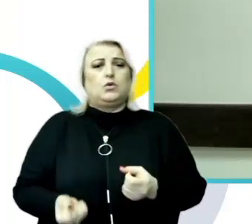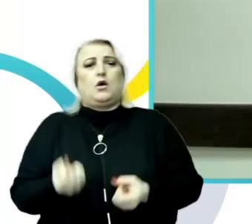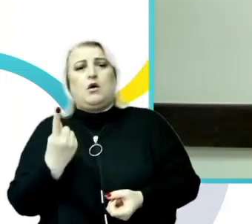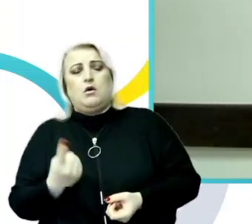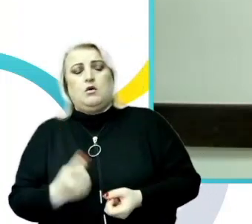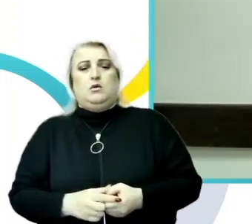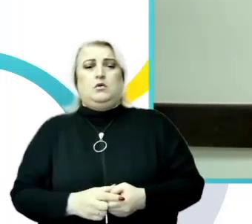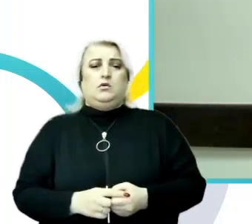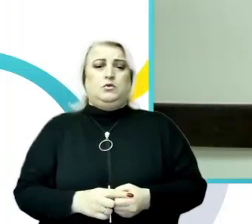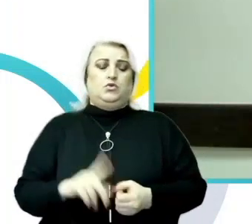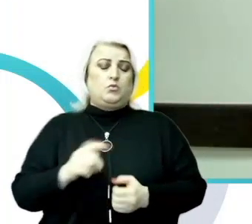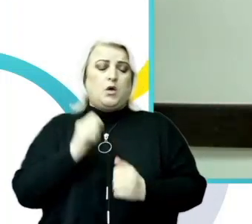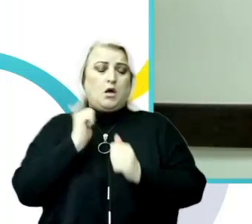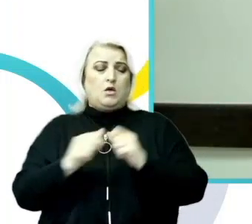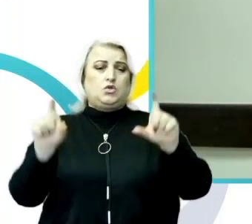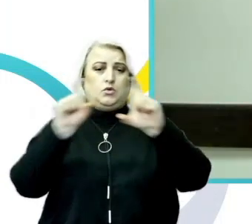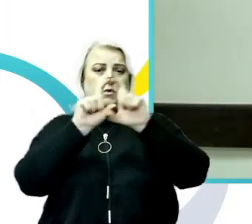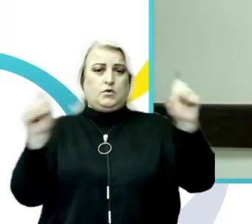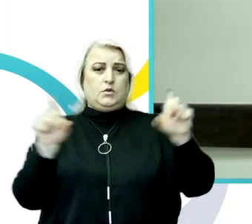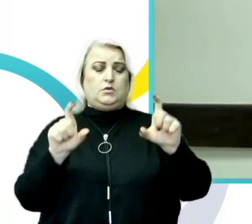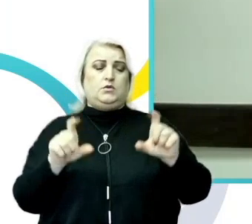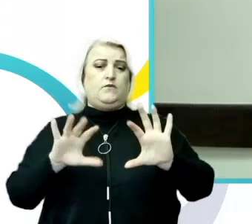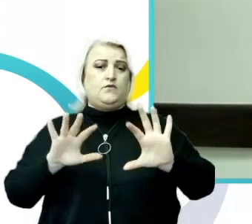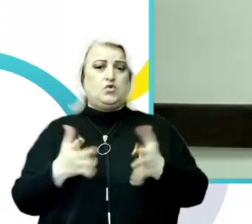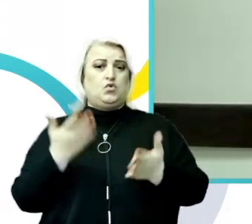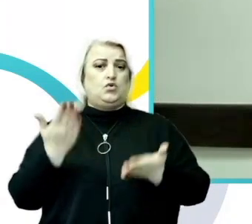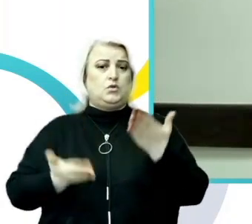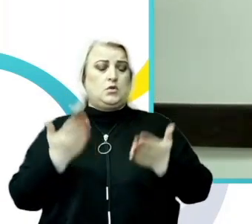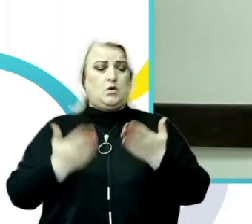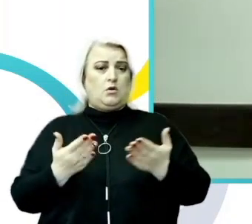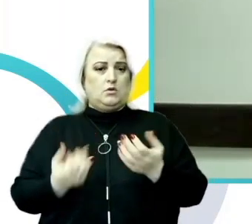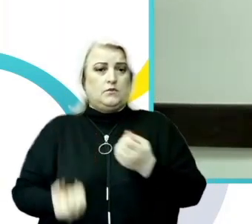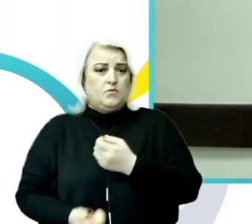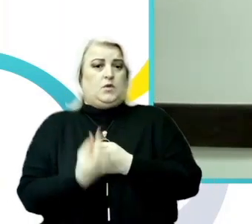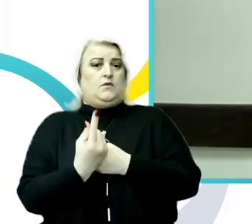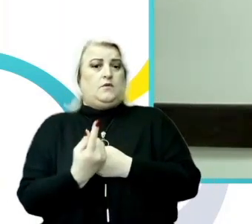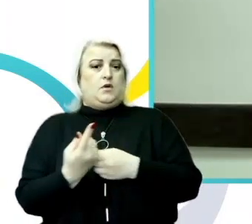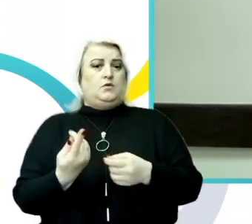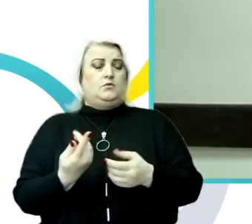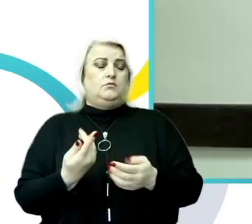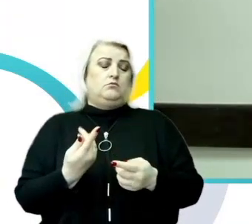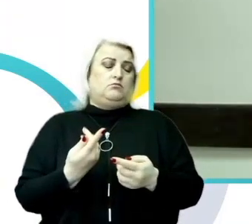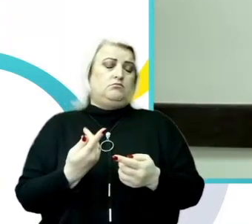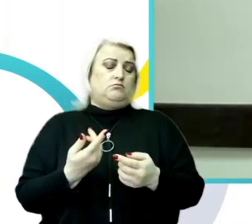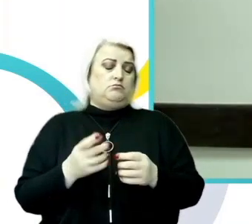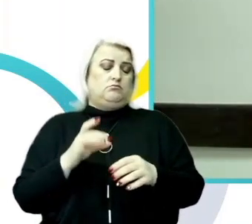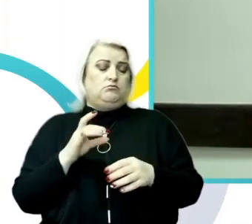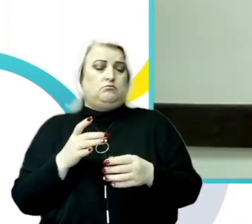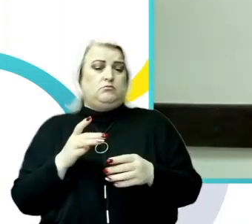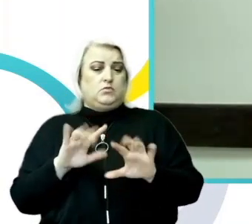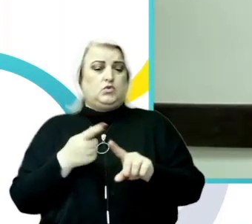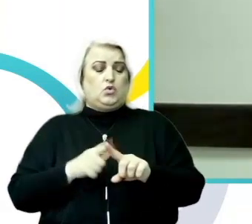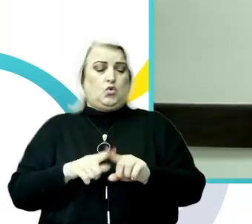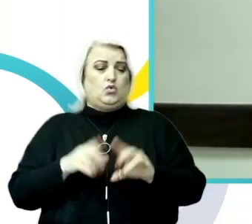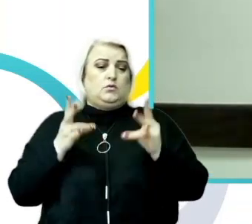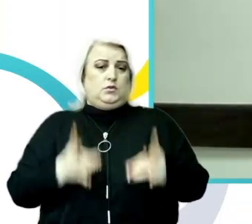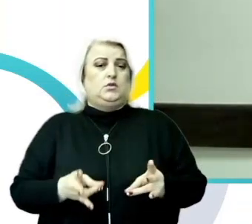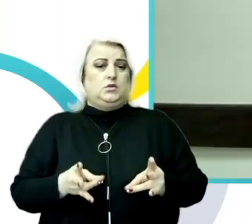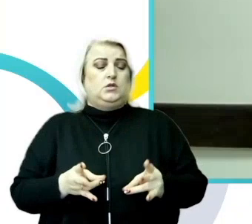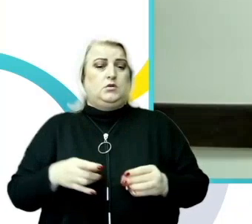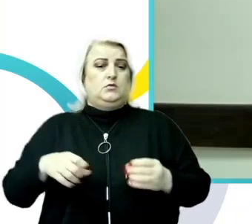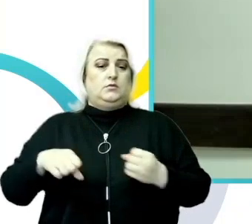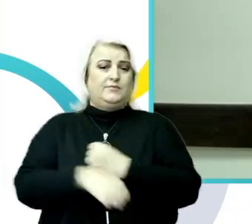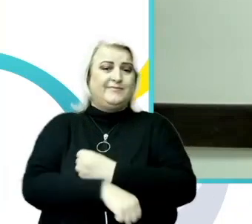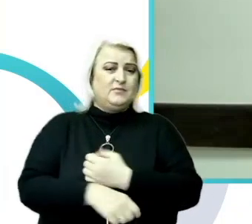întreprindă fiecare instituție în cazul în care se identifică sau se raportează un caz de hărțuire sexuală și